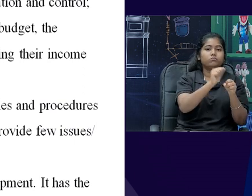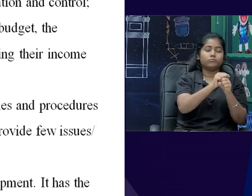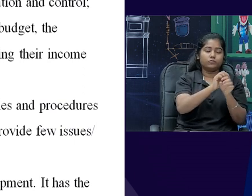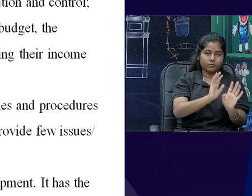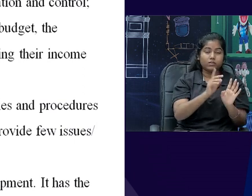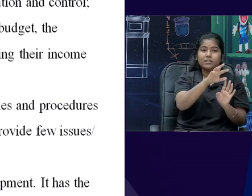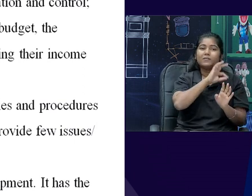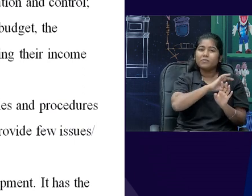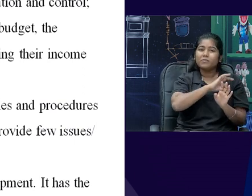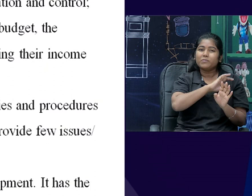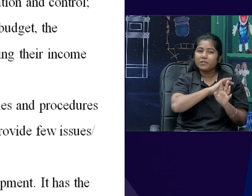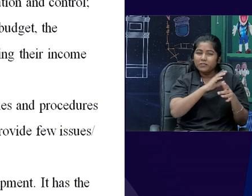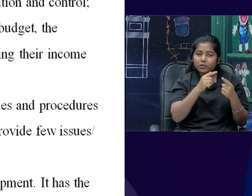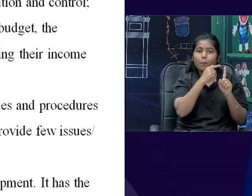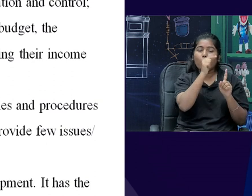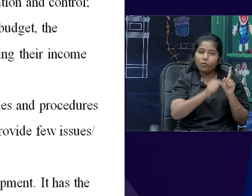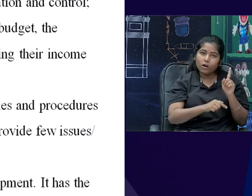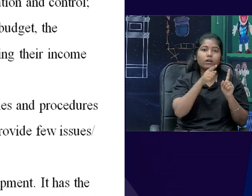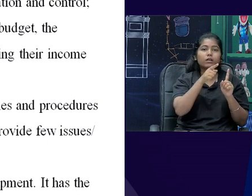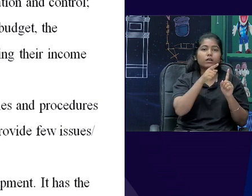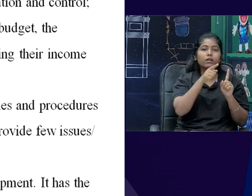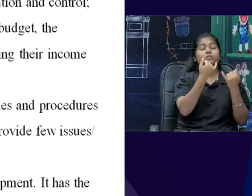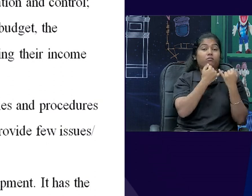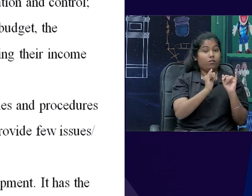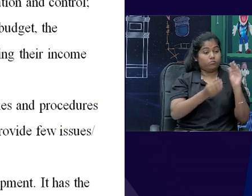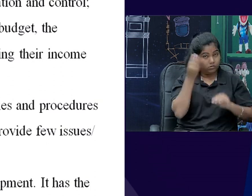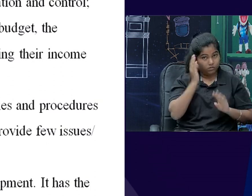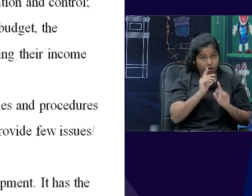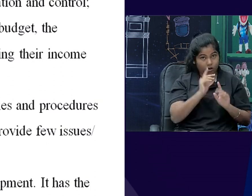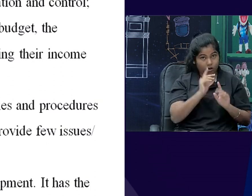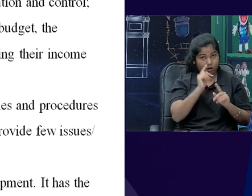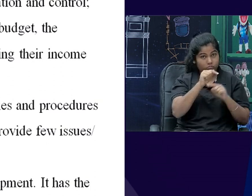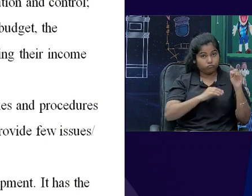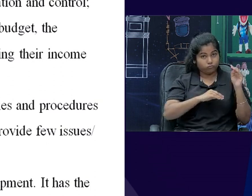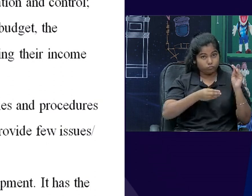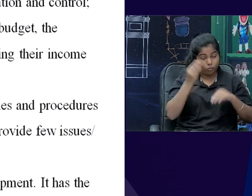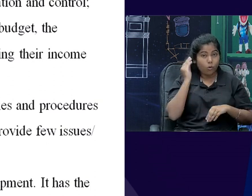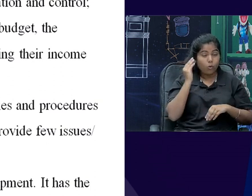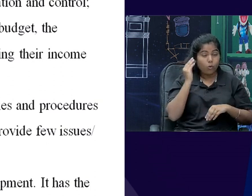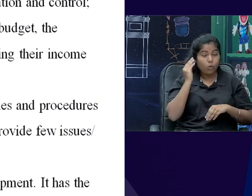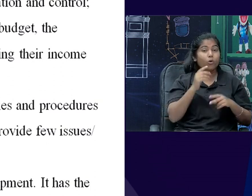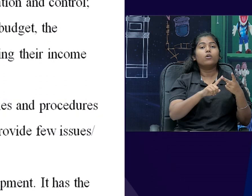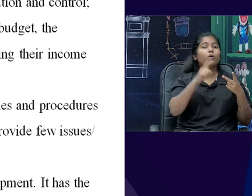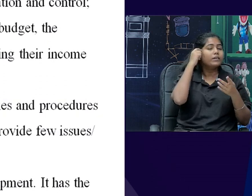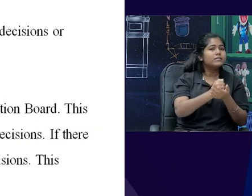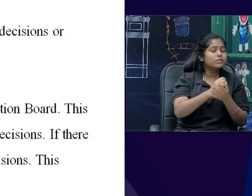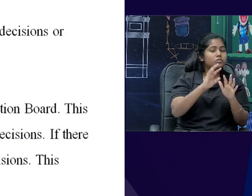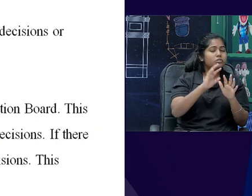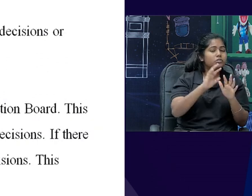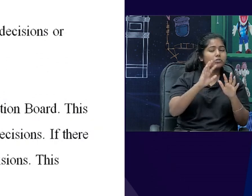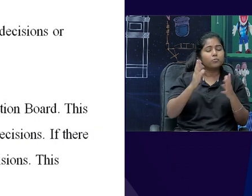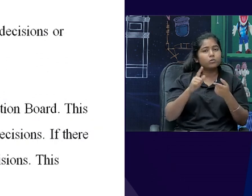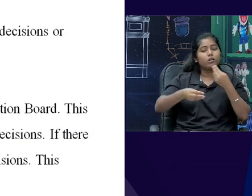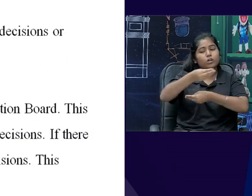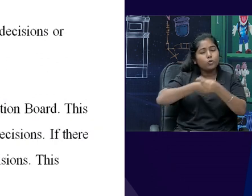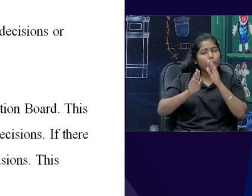merit है कि वो high degree of autonomy है, और वो decisions जो है, वो valuable economic development के लिए